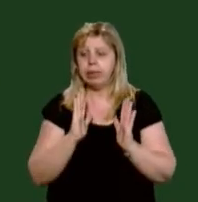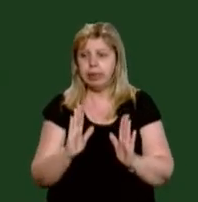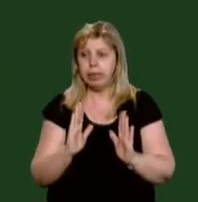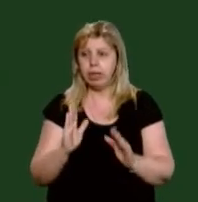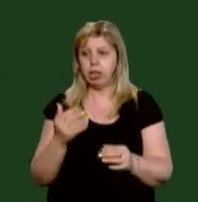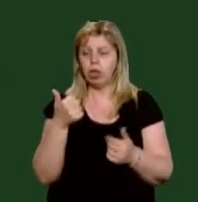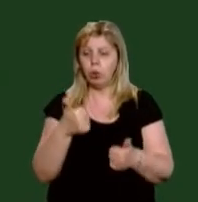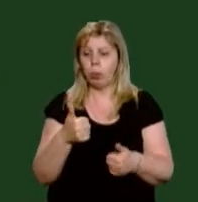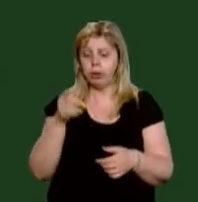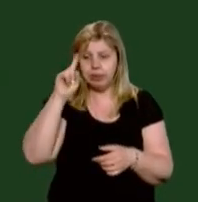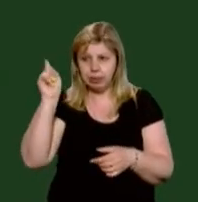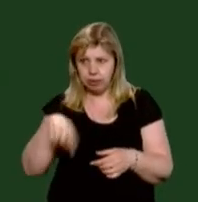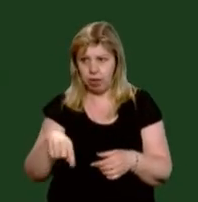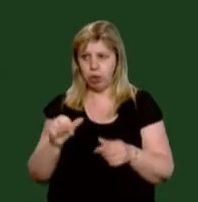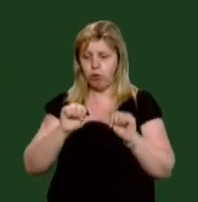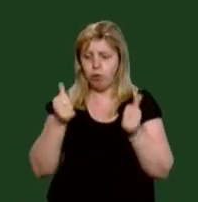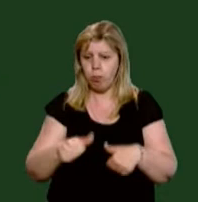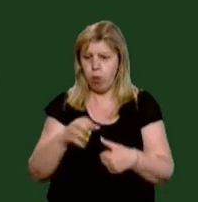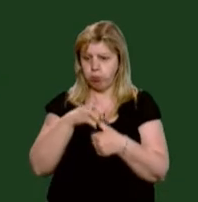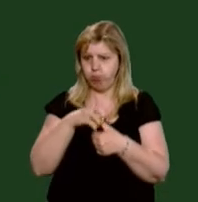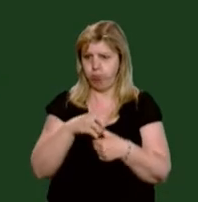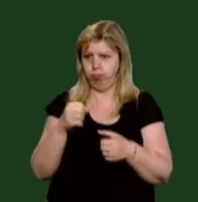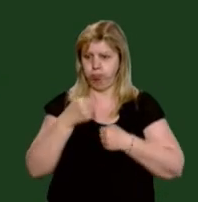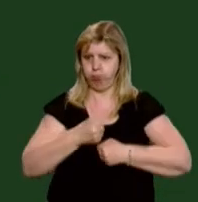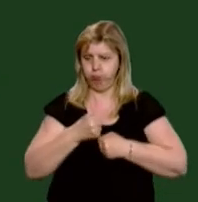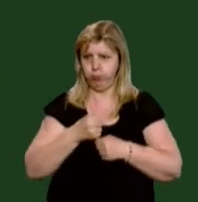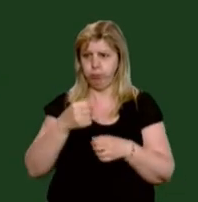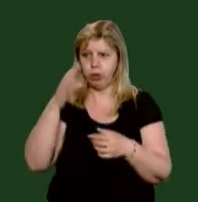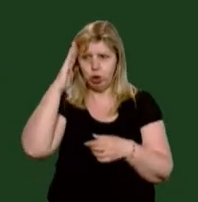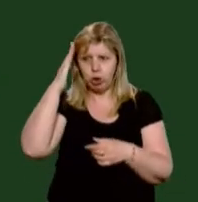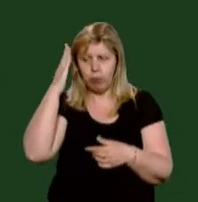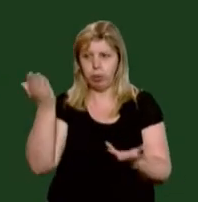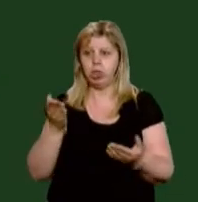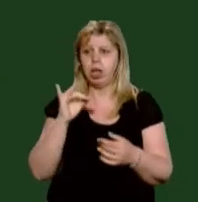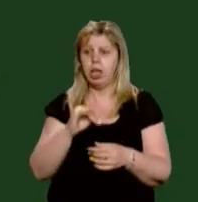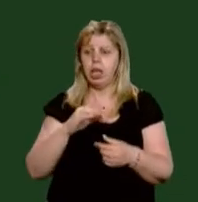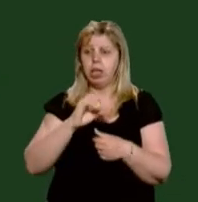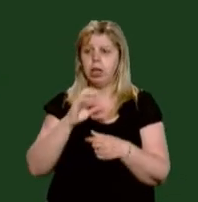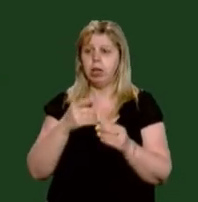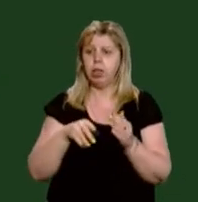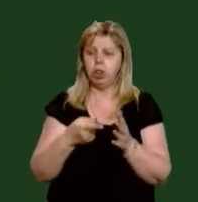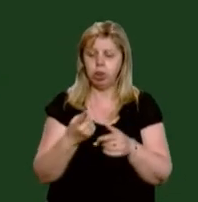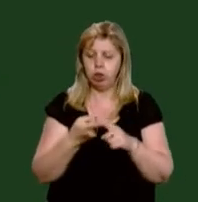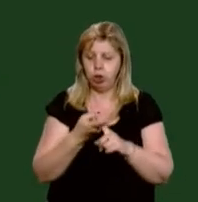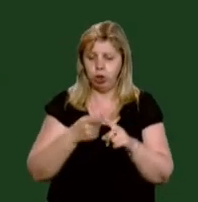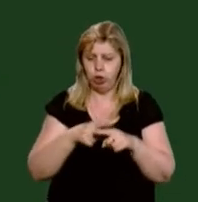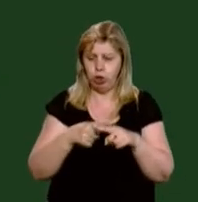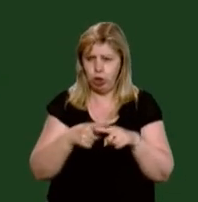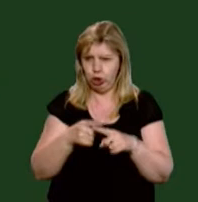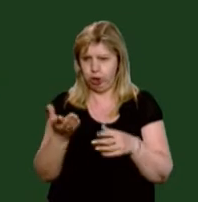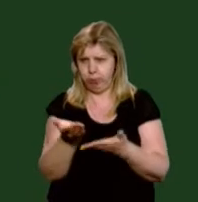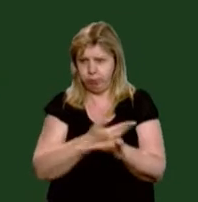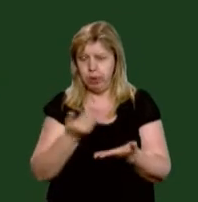добре відомі, які вже сформовані, мають достатньо сформовану шапочку, ніжку, щоб не сплутати її з іншими.